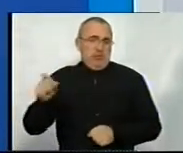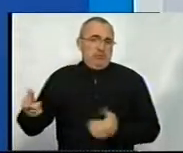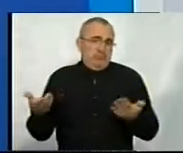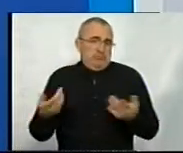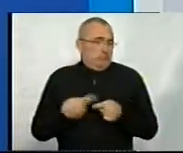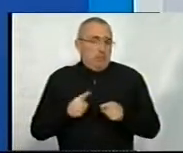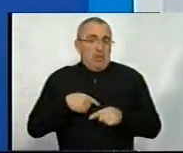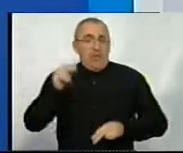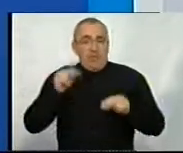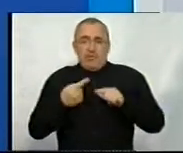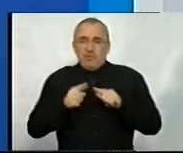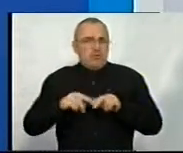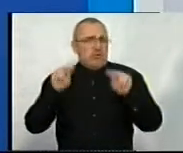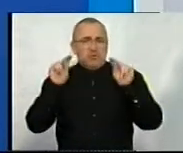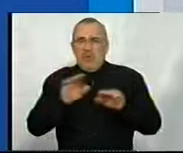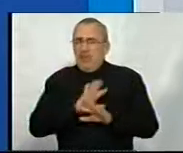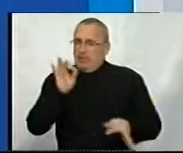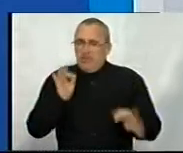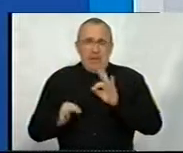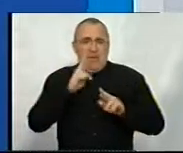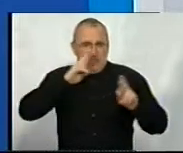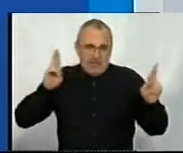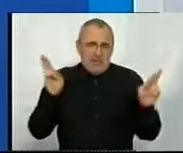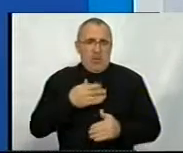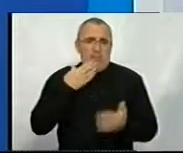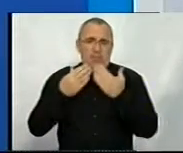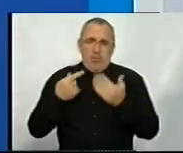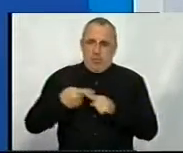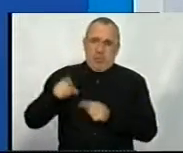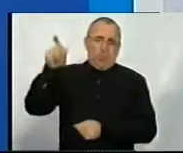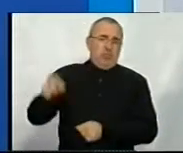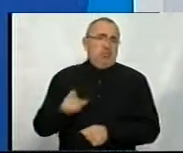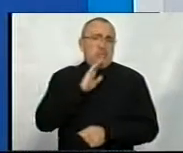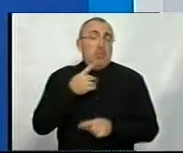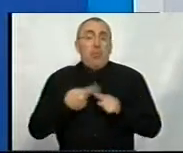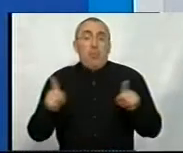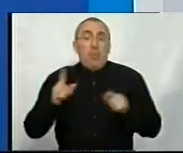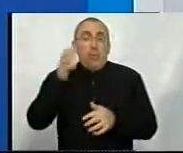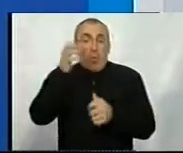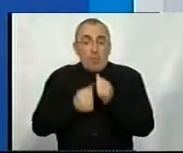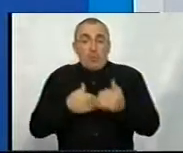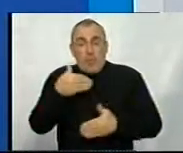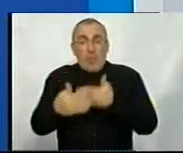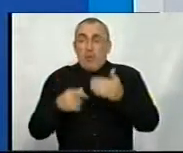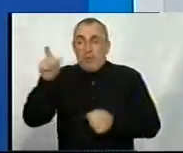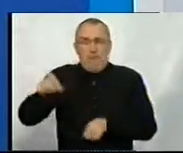так. Я вважаю, що це нечесно, несправедливо і неправильно по відношенню до такої жінки. Тому що кожний крок – це для неї біль, це